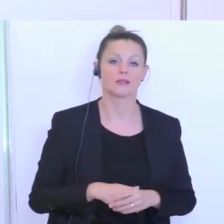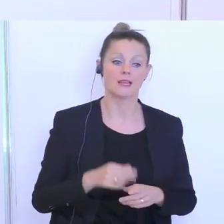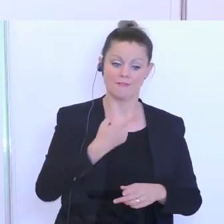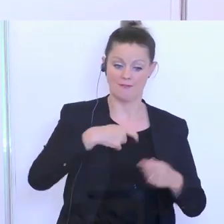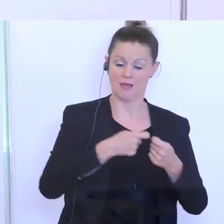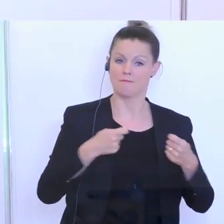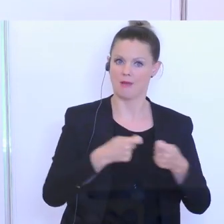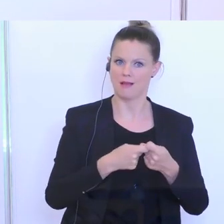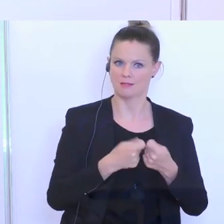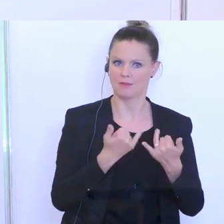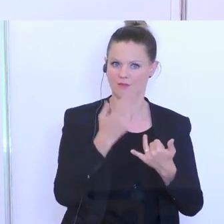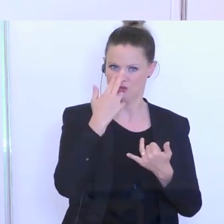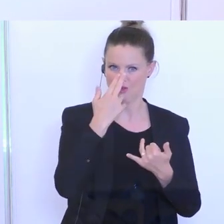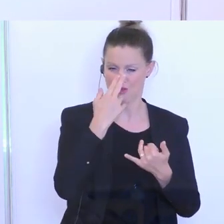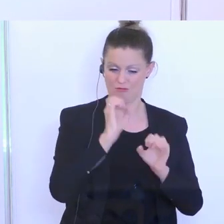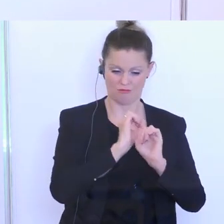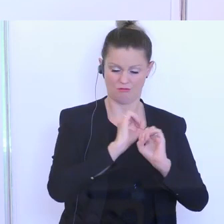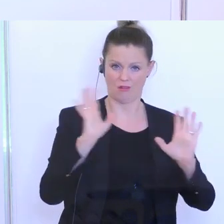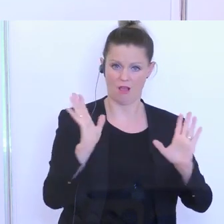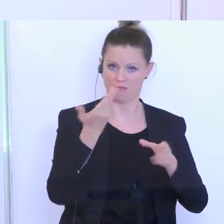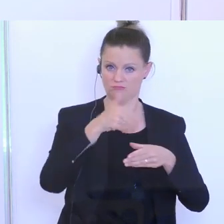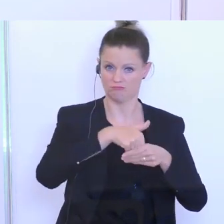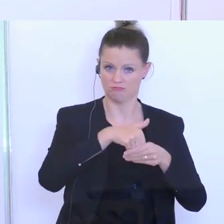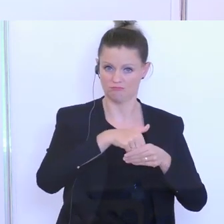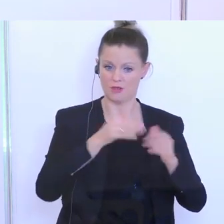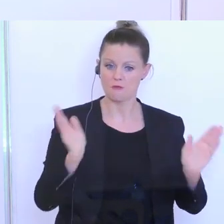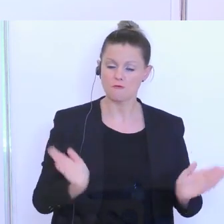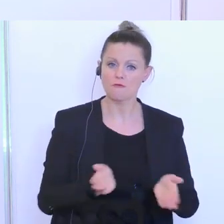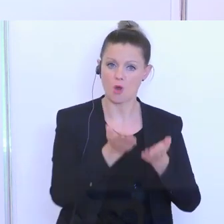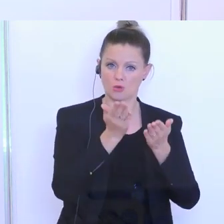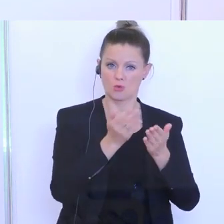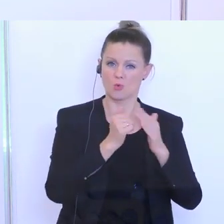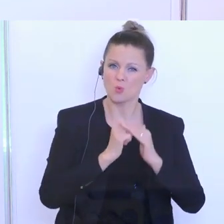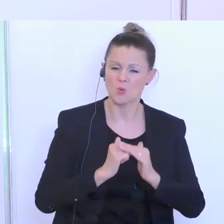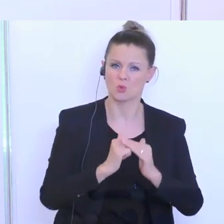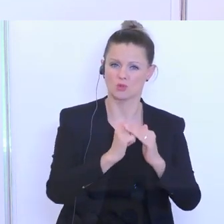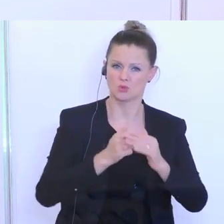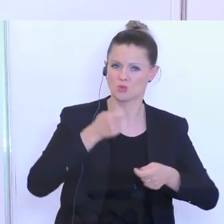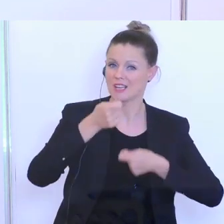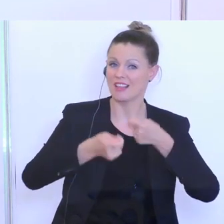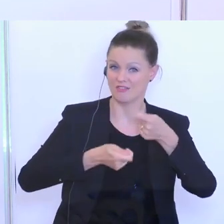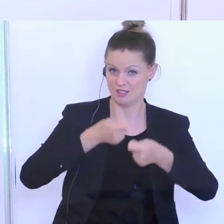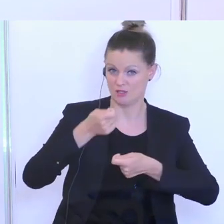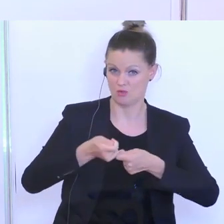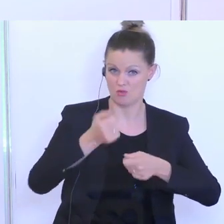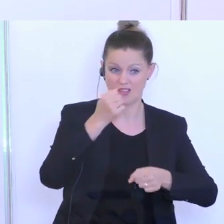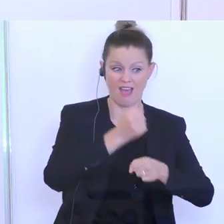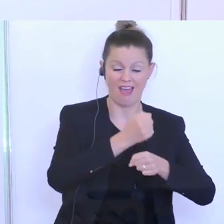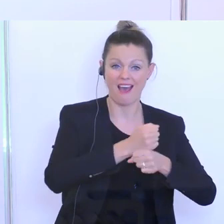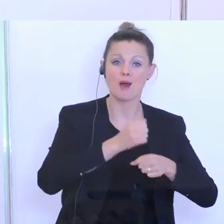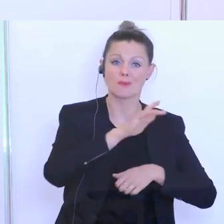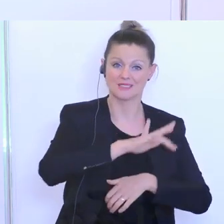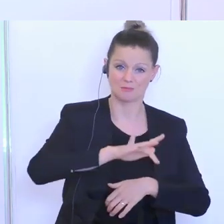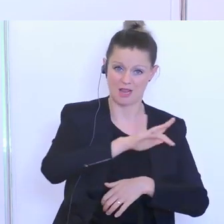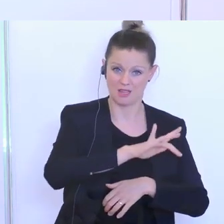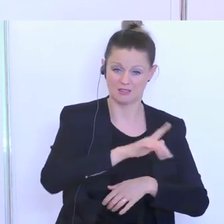setzen können, ganz klar, da geht es um Förderungen und Unterstützungen, was Investitionen betrifft, was Arbeitsplätze betrifft,